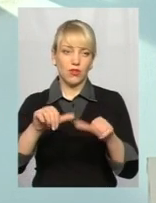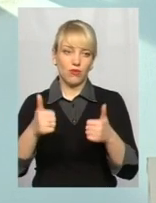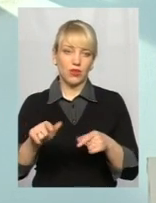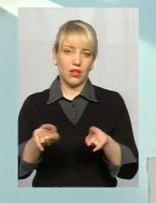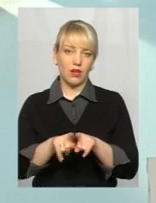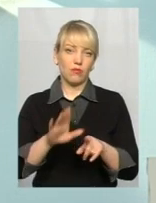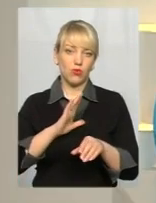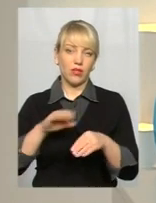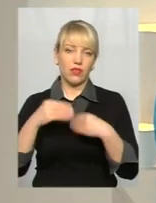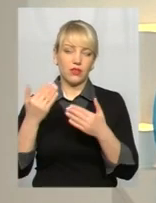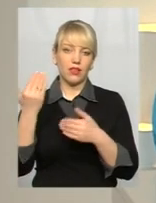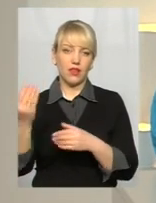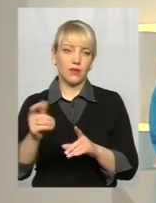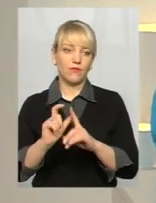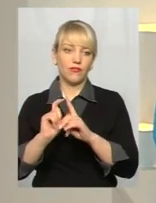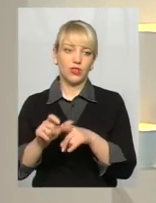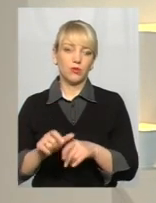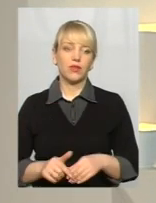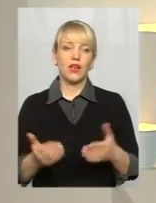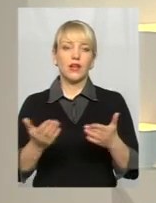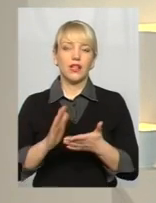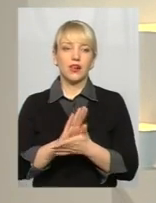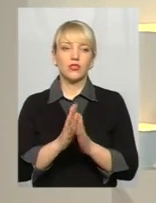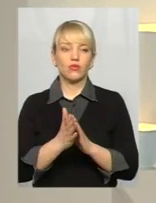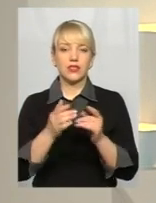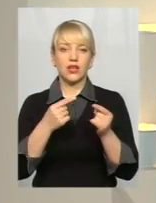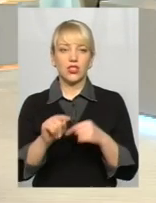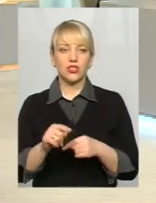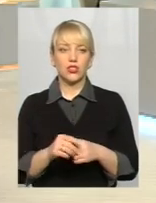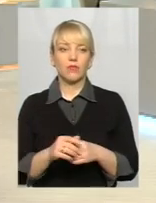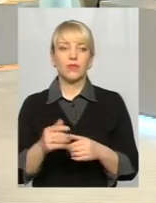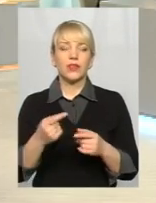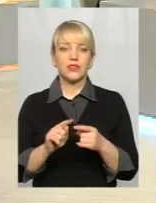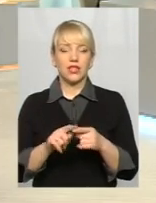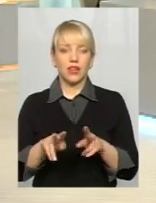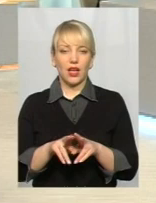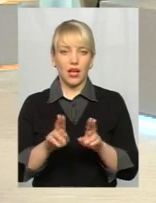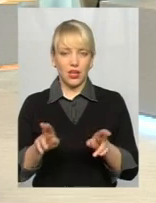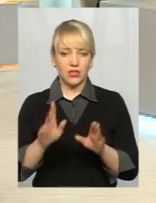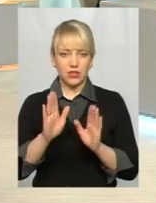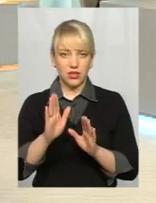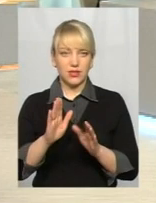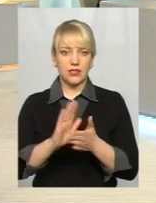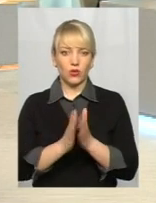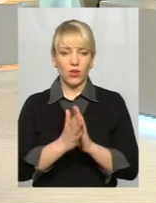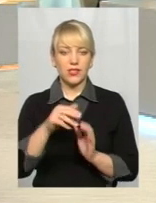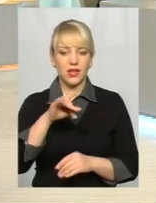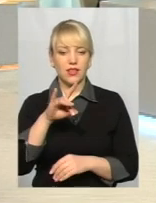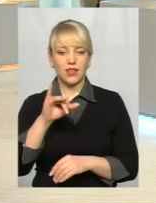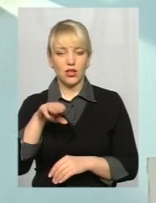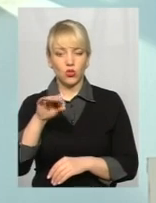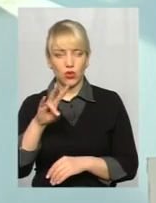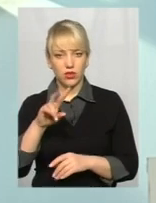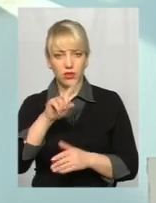надана відповідь. Ну, а яка ситуація з іншими? Це тільки з Тритоном склалася така ситуація неоднозначна? Ну, фактично